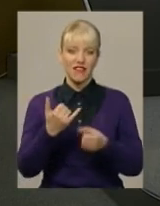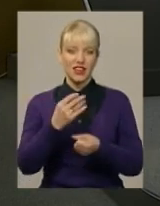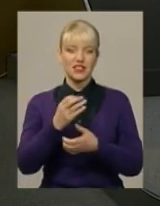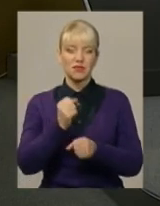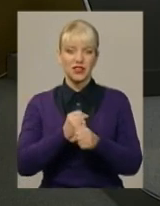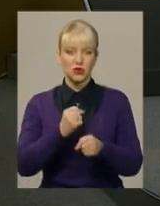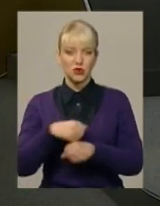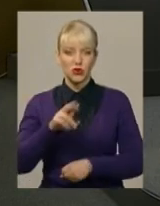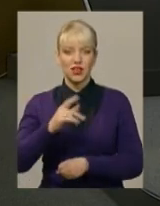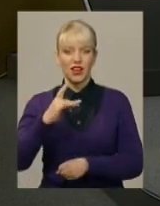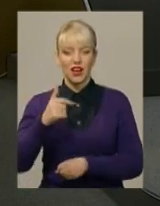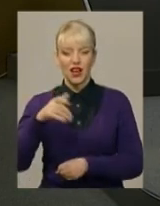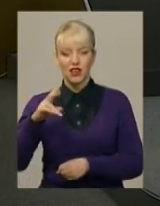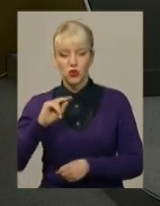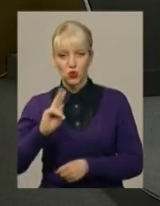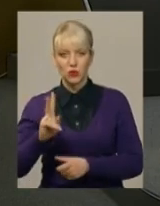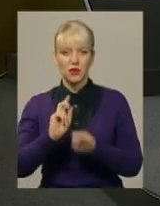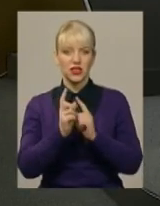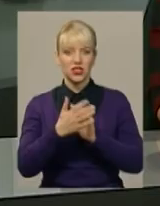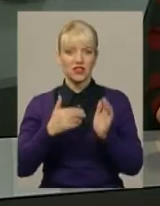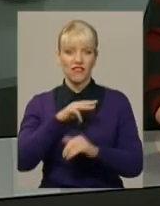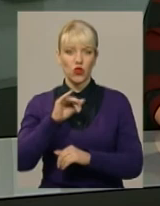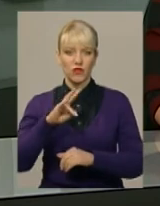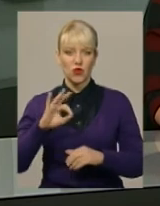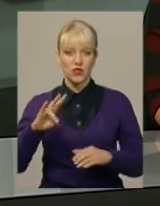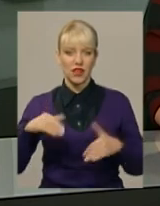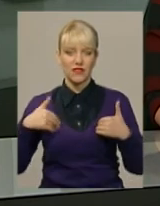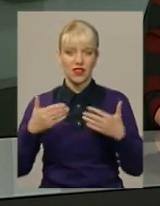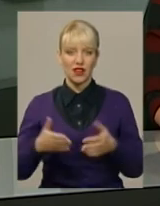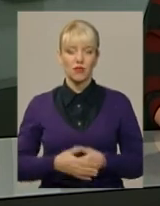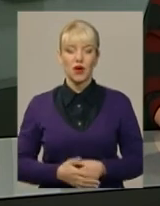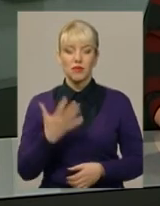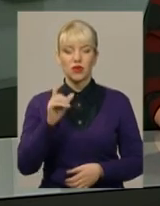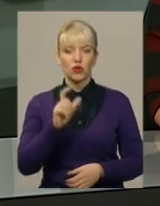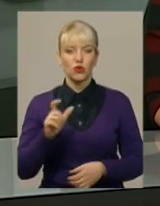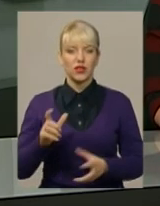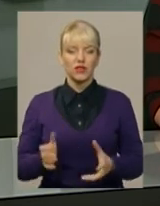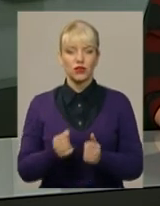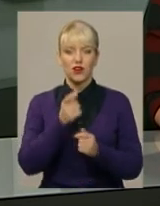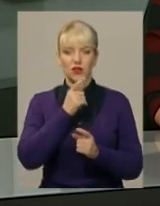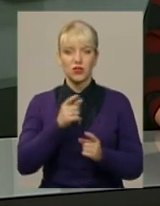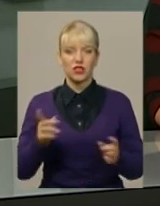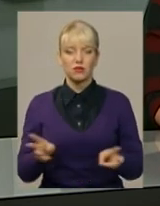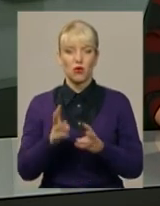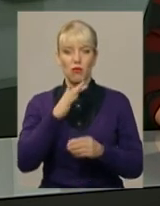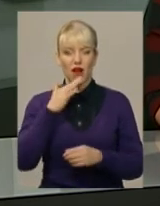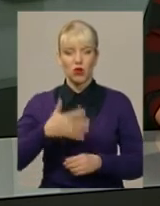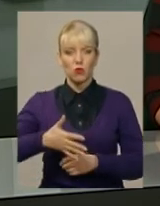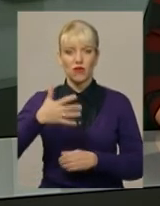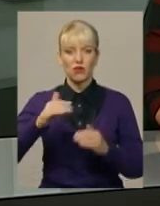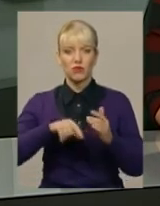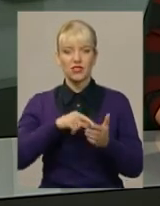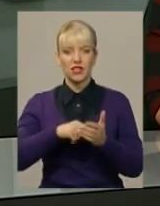Надія Драганчук та Оксана Фіновська. Вітаємо. П'ятьох людей врятували сьогодні під час пожежі у багатоповерхівці